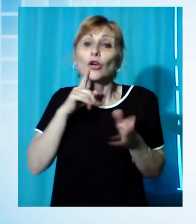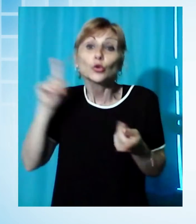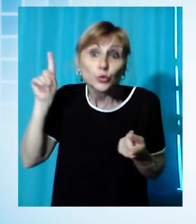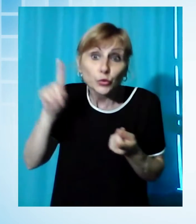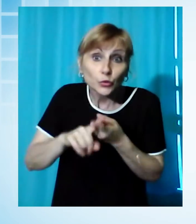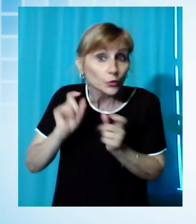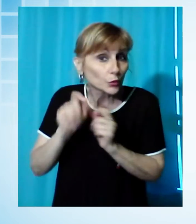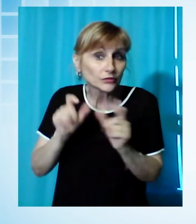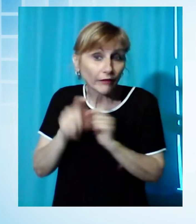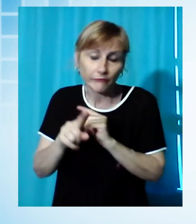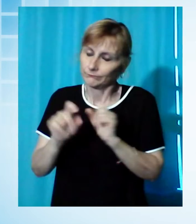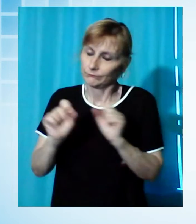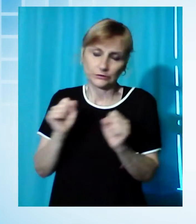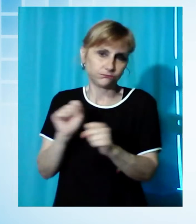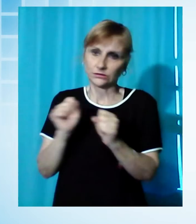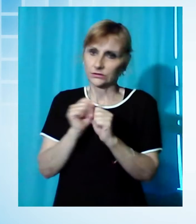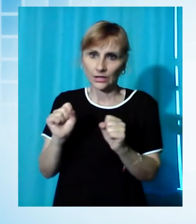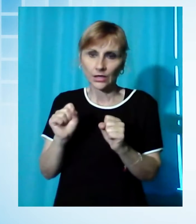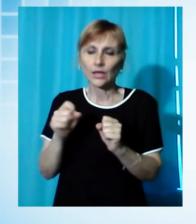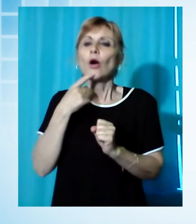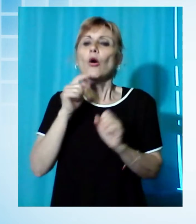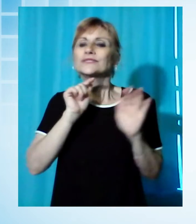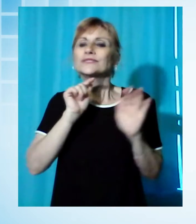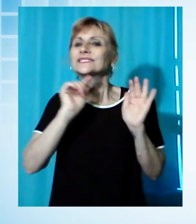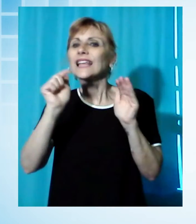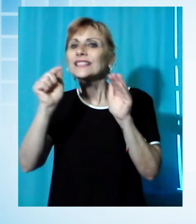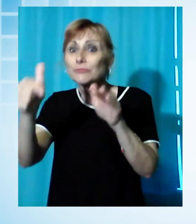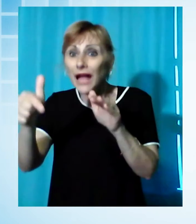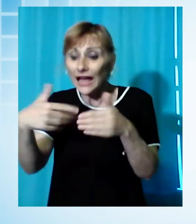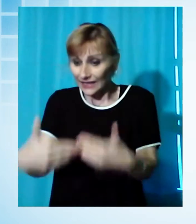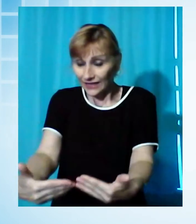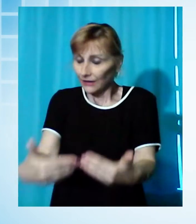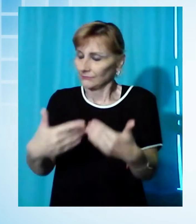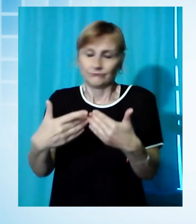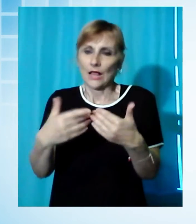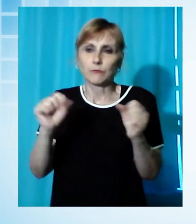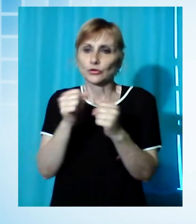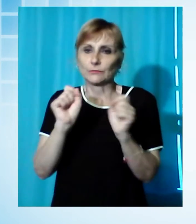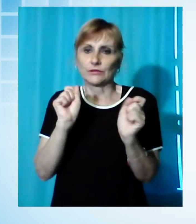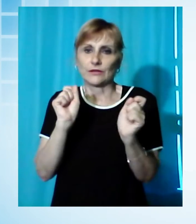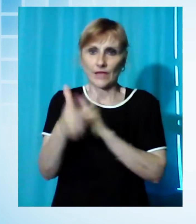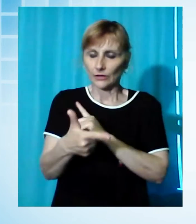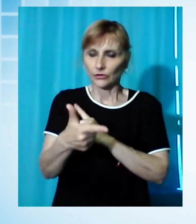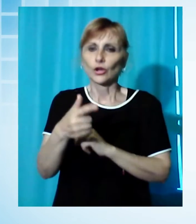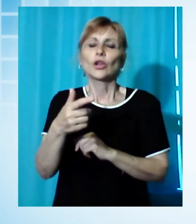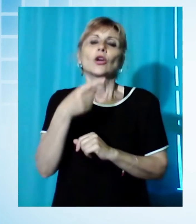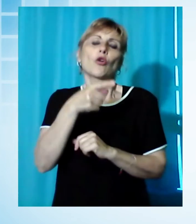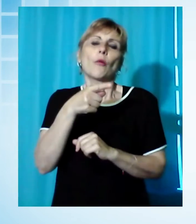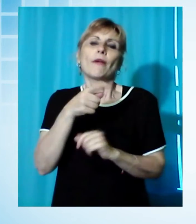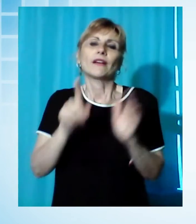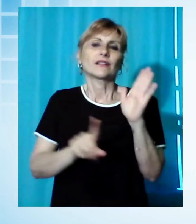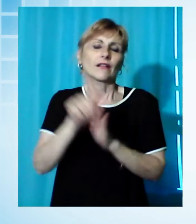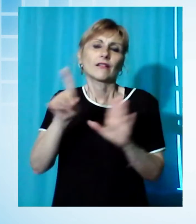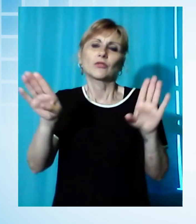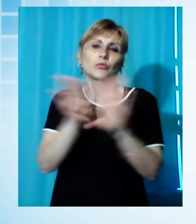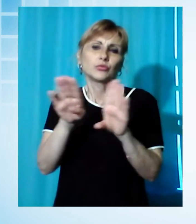'eventuale riapertura nelle prossime settimane, spiega il Vice Sindaco Elisa Bartoli, non attenuerebbe gli effetti della chiusura